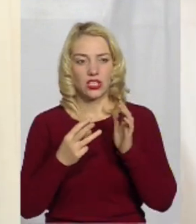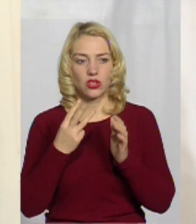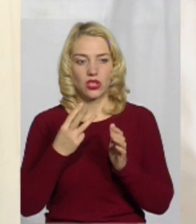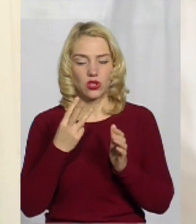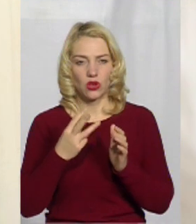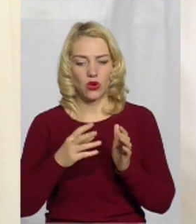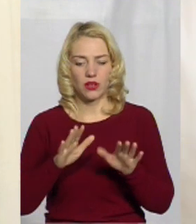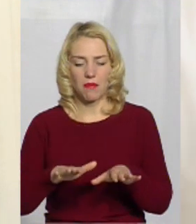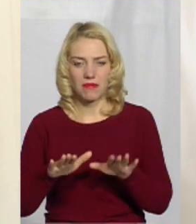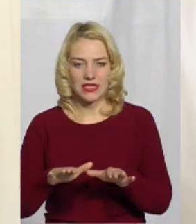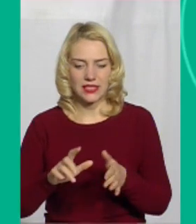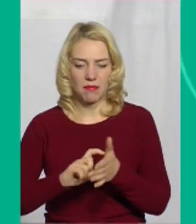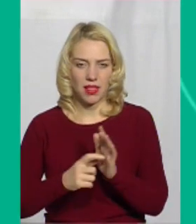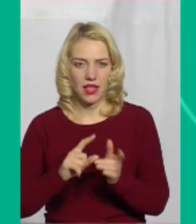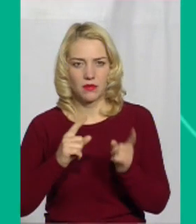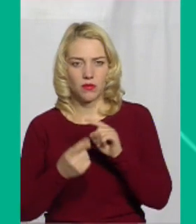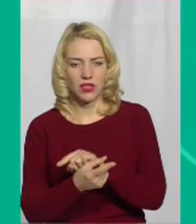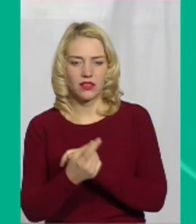двох, трьох хворих.